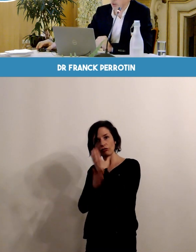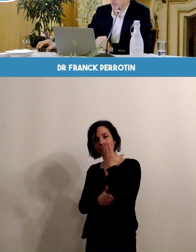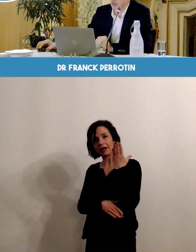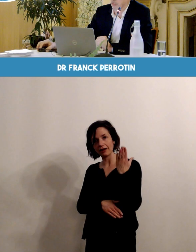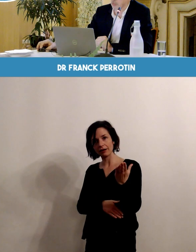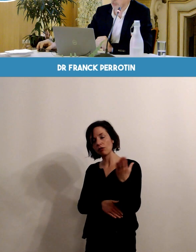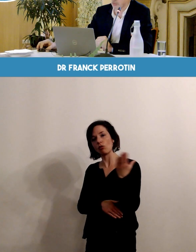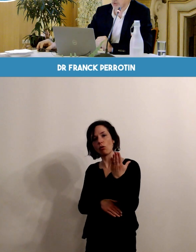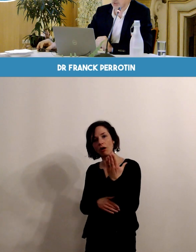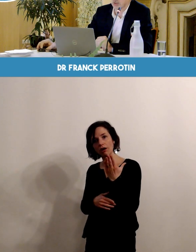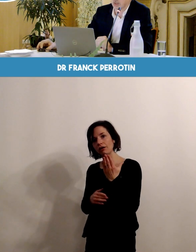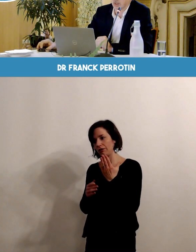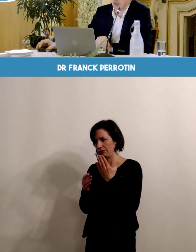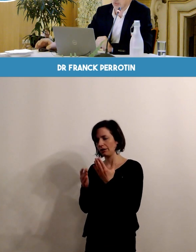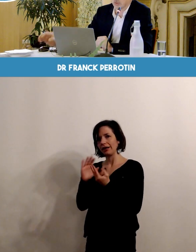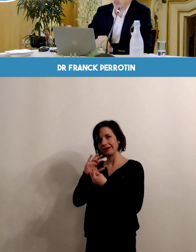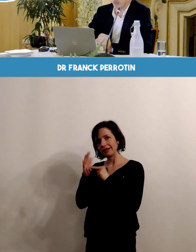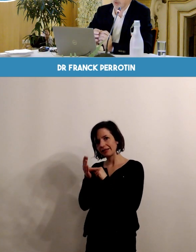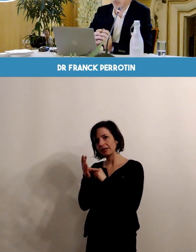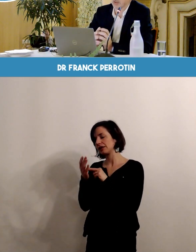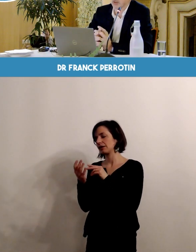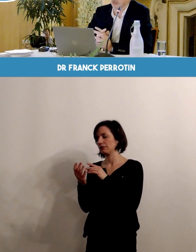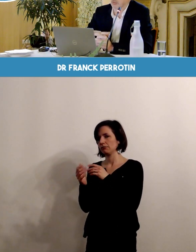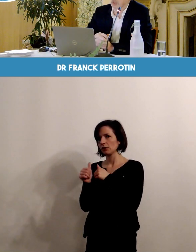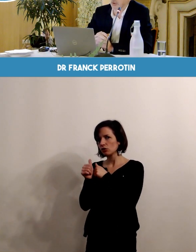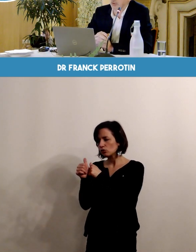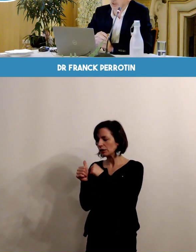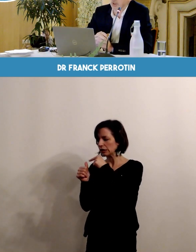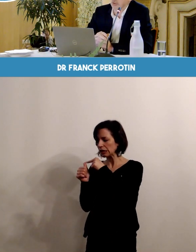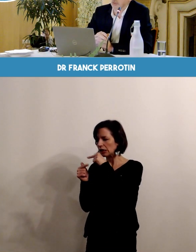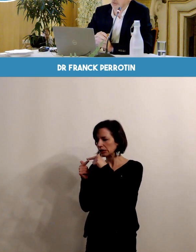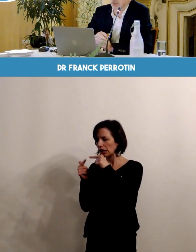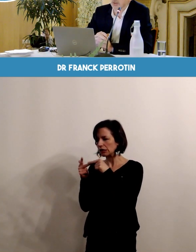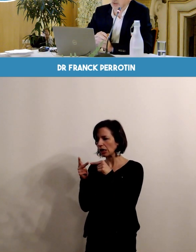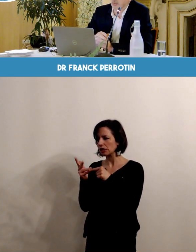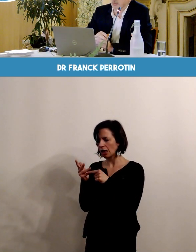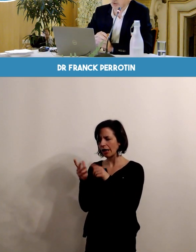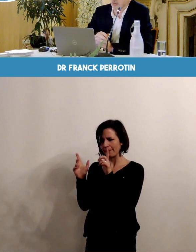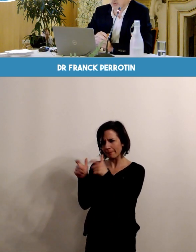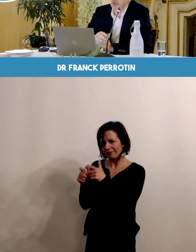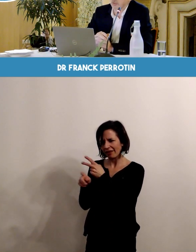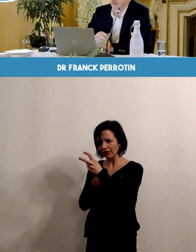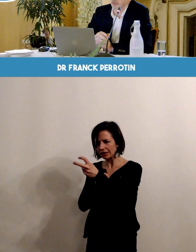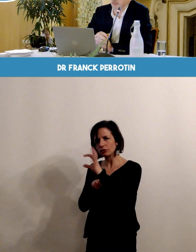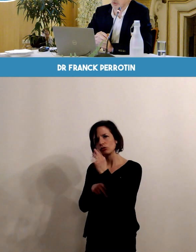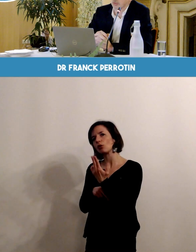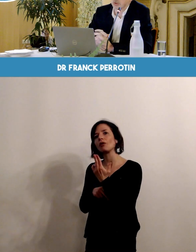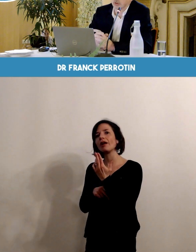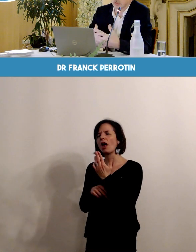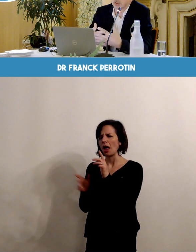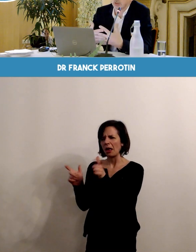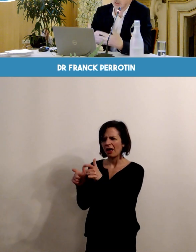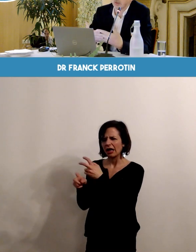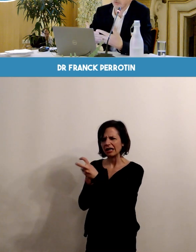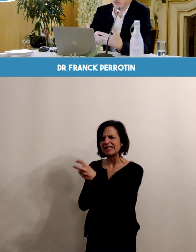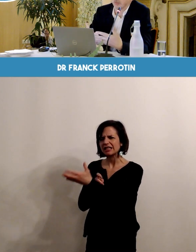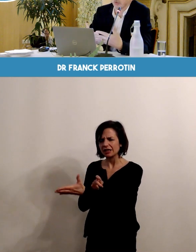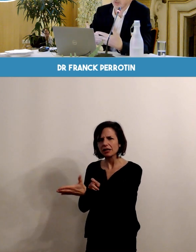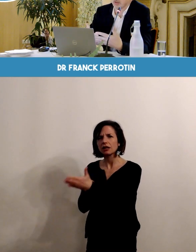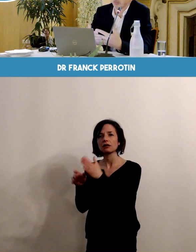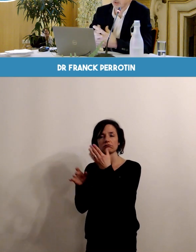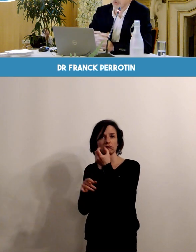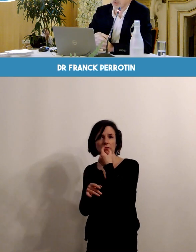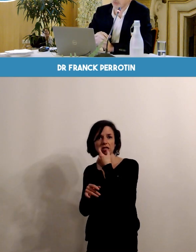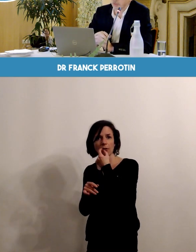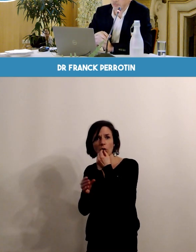plusieurs paramètres en cours de grossesse donc ça peut permettre éventuellement de donner un traitement préventif puisque le diagnostic là est fait